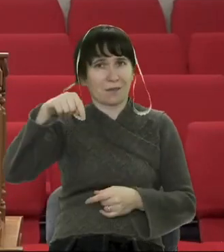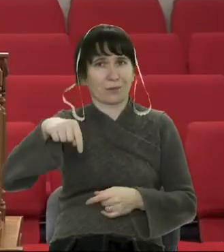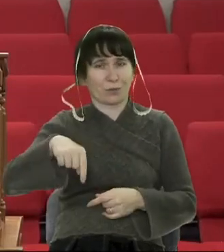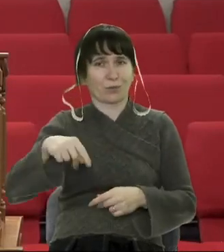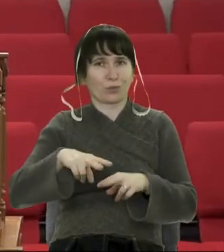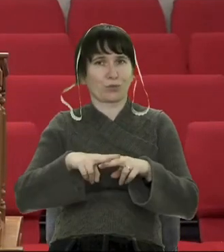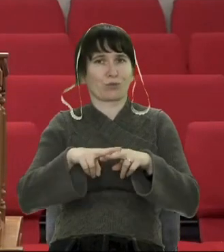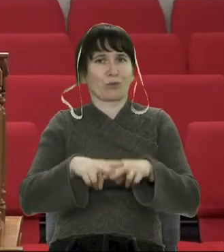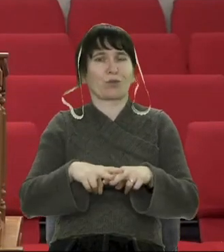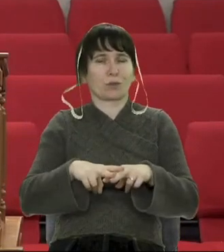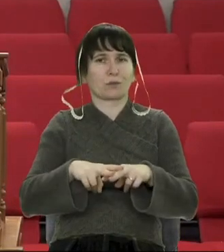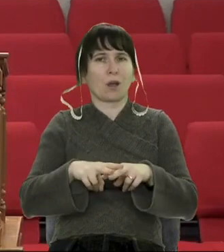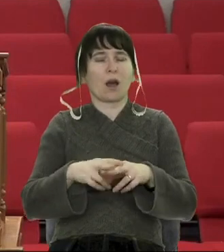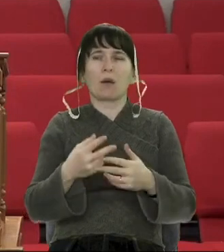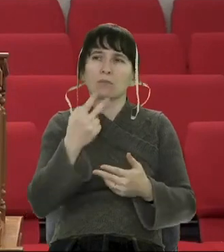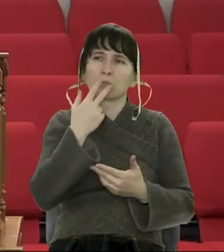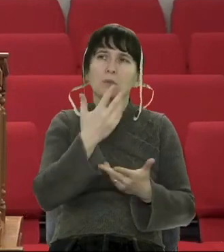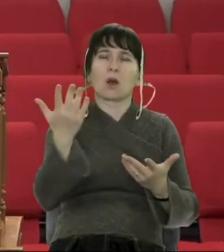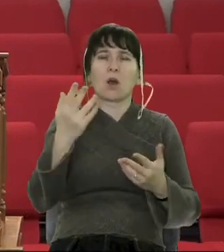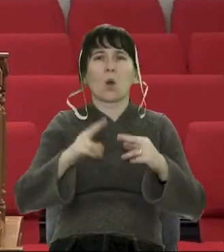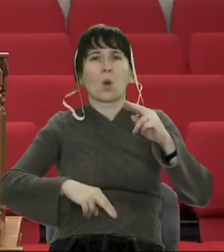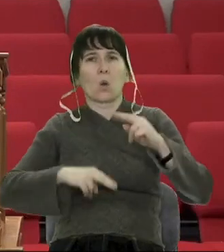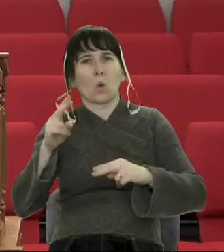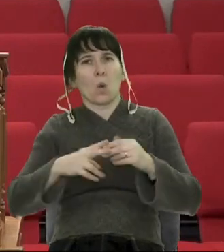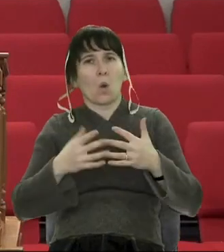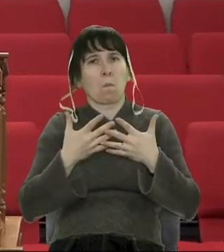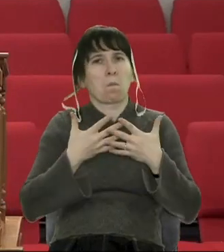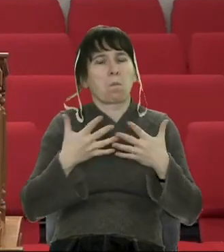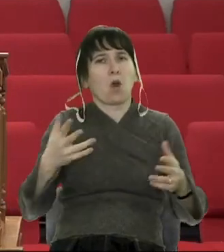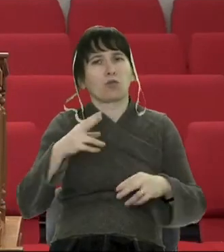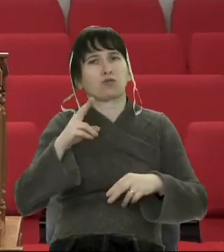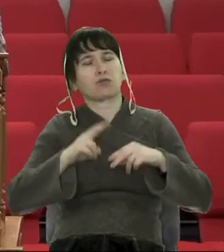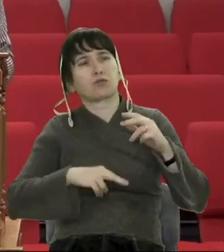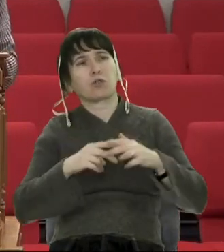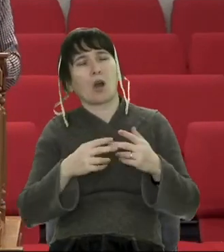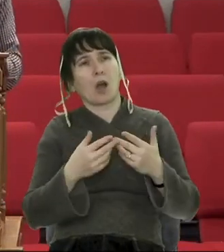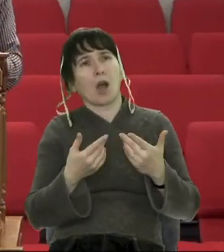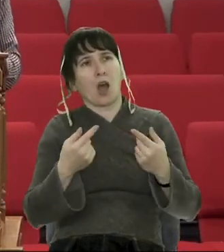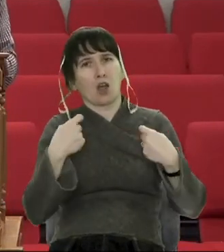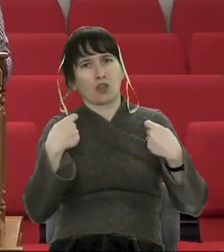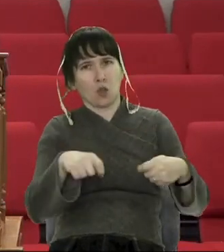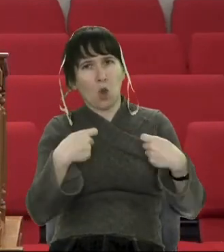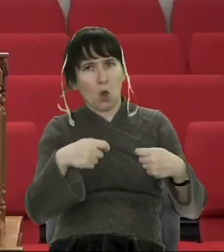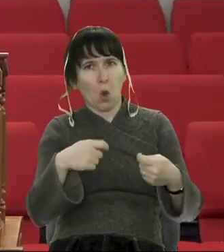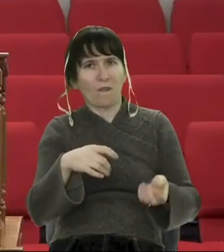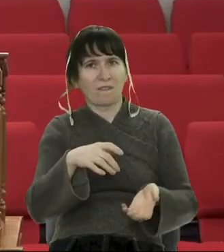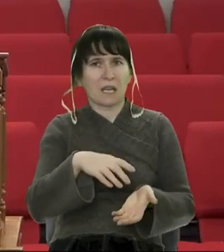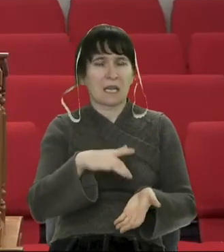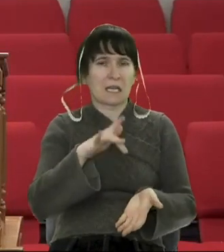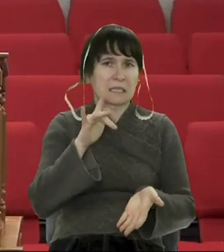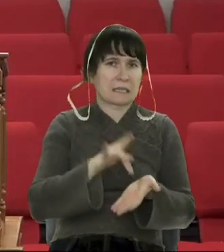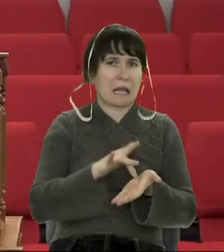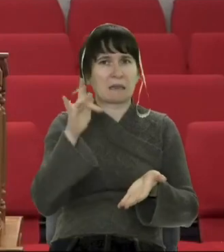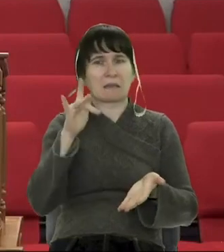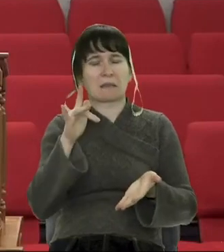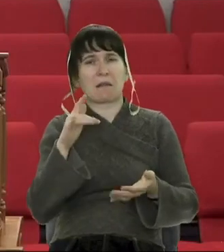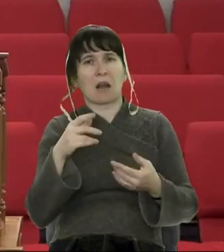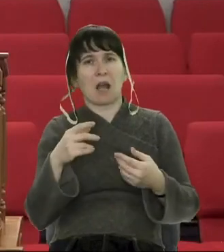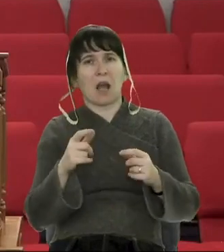будь ласка, чого більше будується? Супермаркетів і торгових центрів чи лікарень і школ?